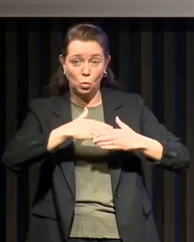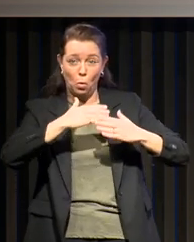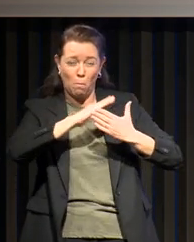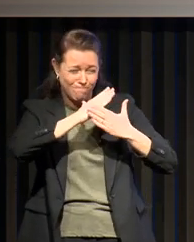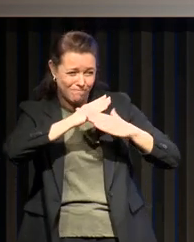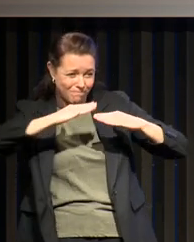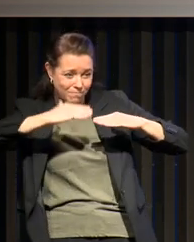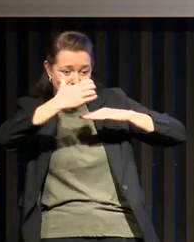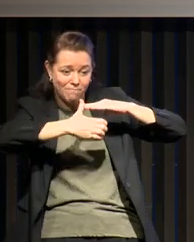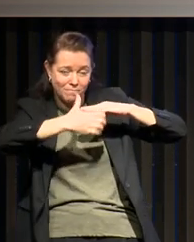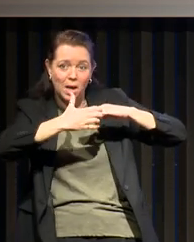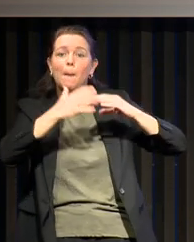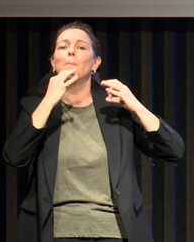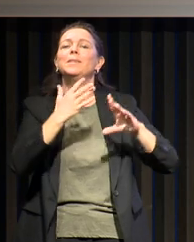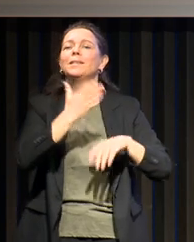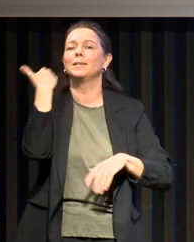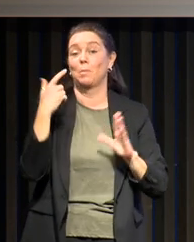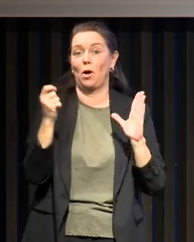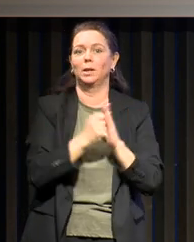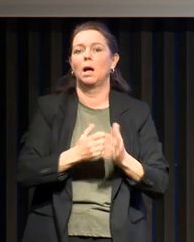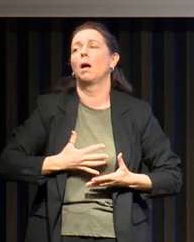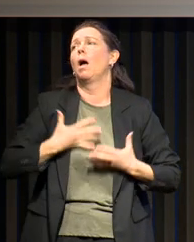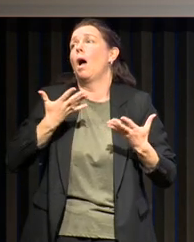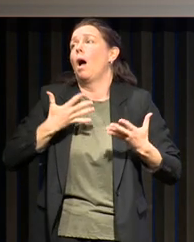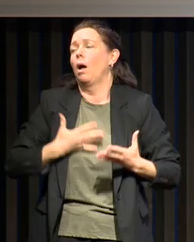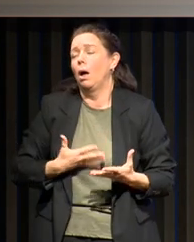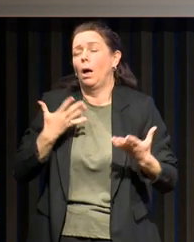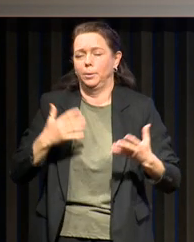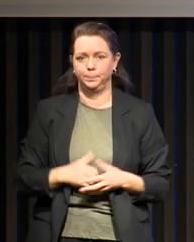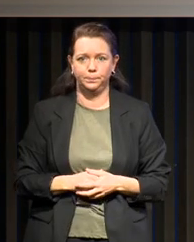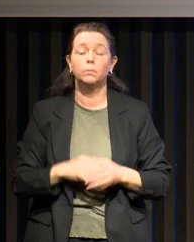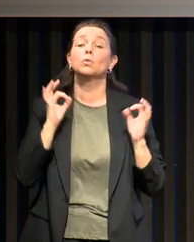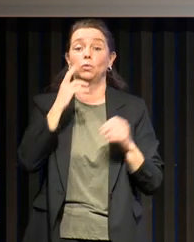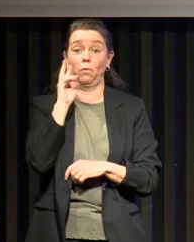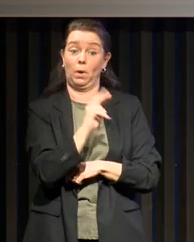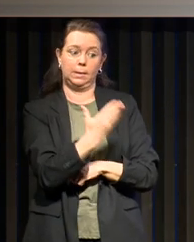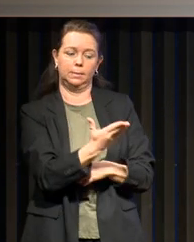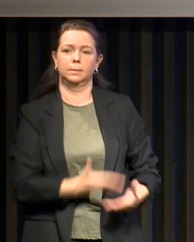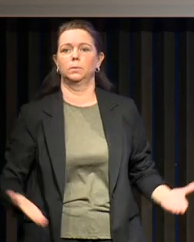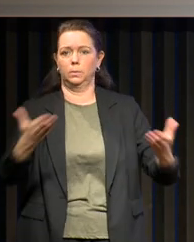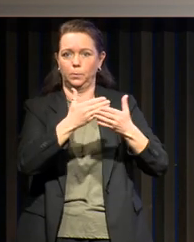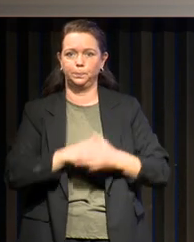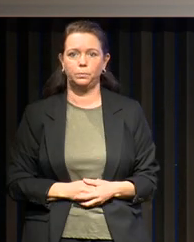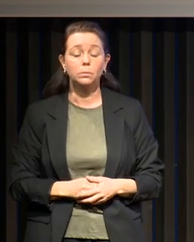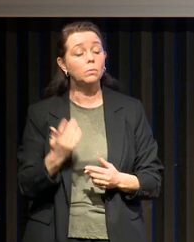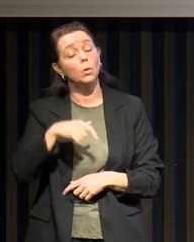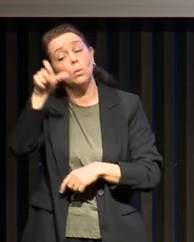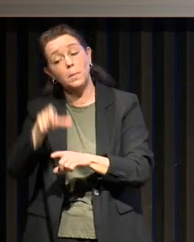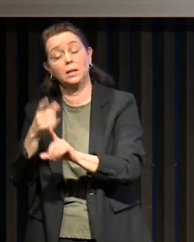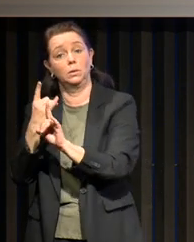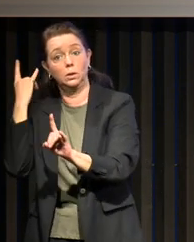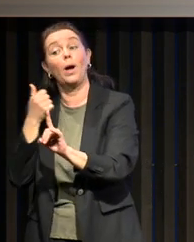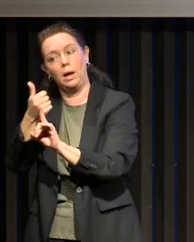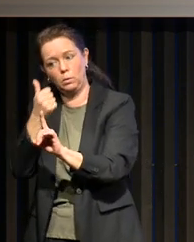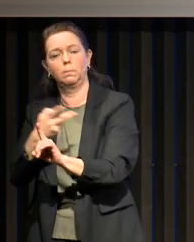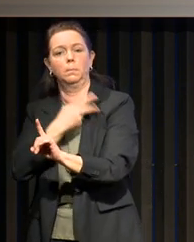comme l'étaient les romantiques. Donc, on va essayer de voir ça. Et un des historiens des syndromes d'apnée obstructive du sommeil et médecin du sommeil lui